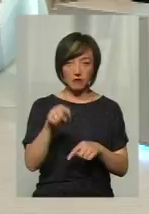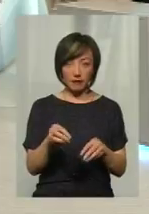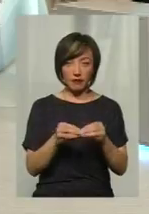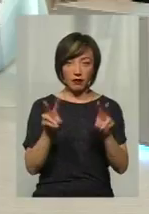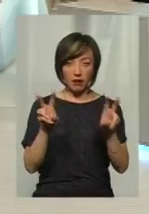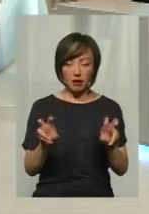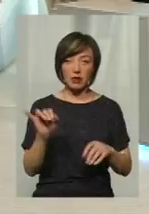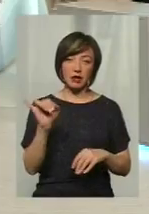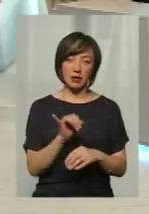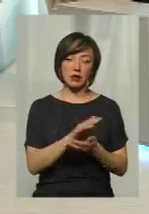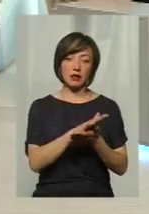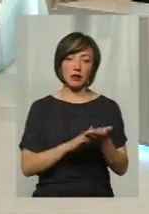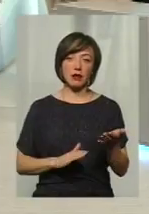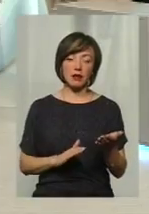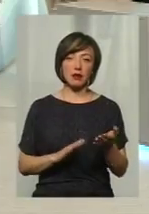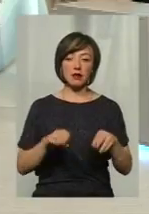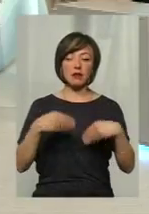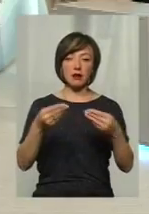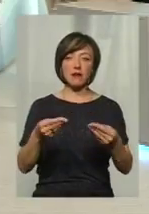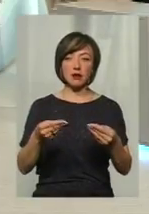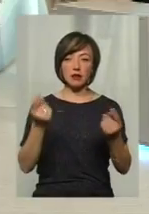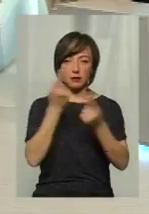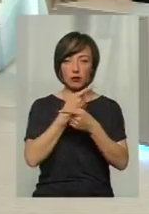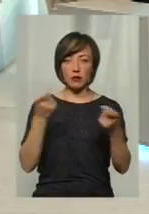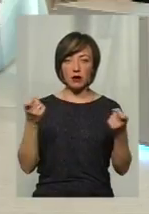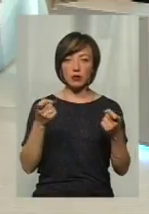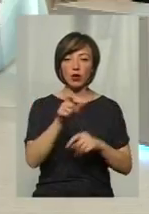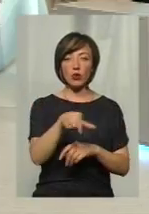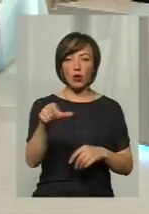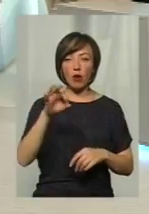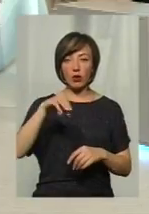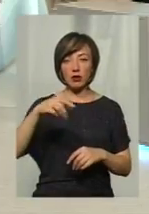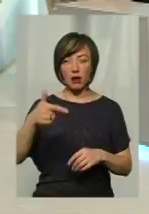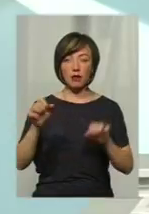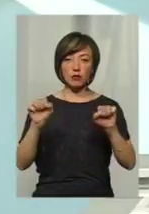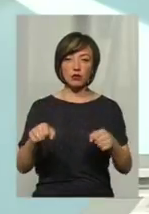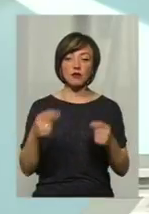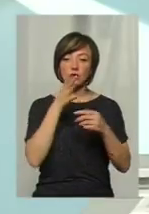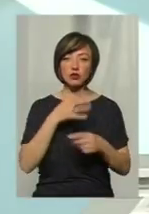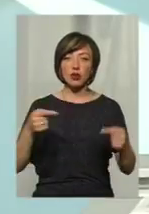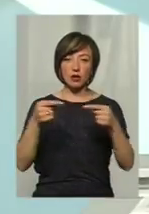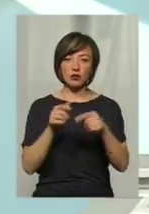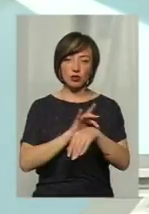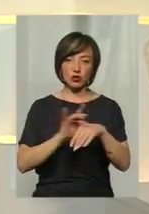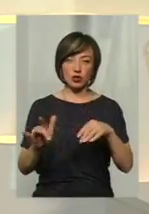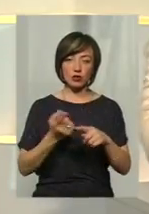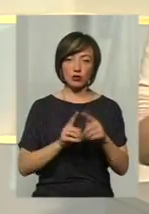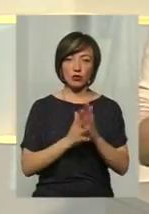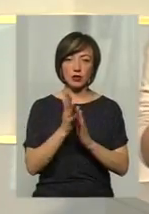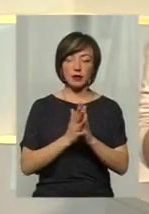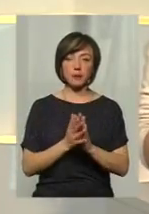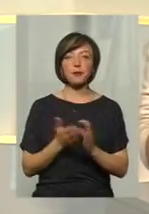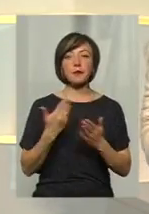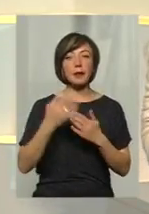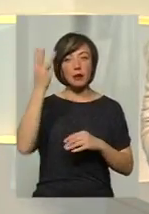І надавати дану інформацію ОТГ, щоб вони змогли часно провести боротьбу. Але якщо брати